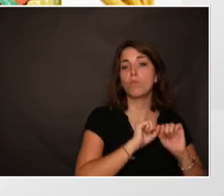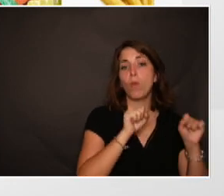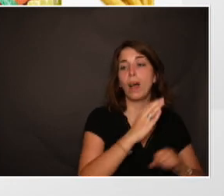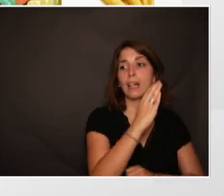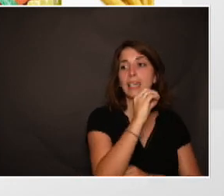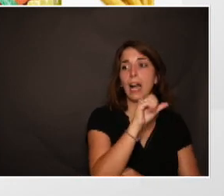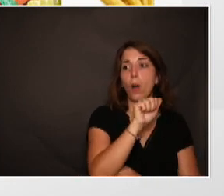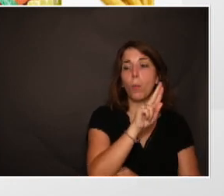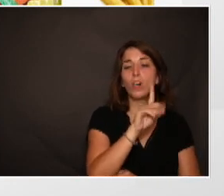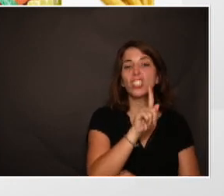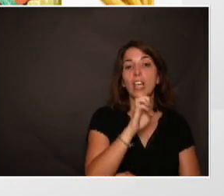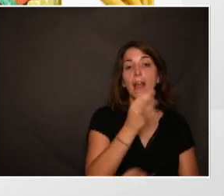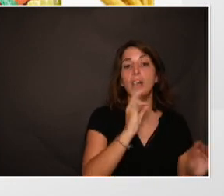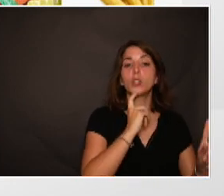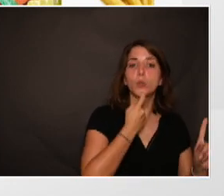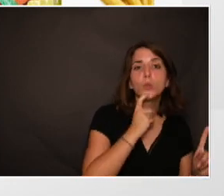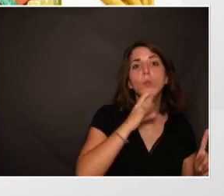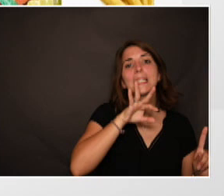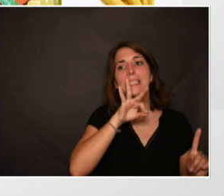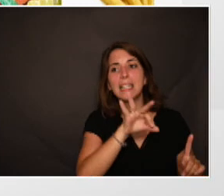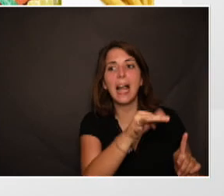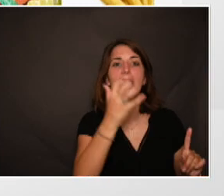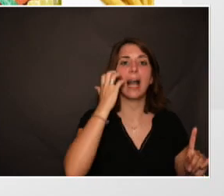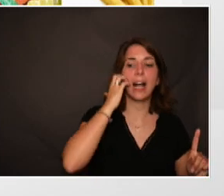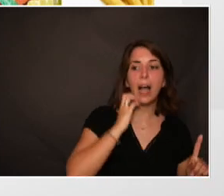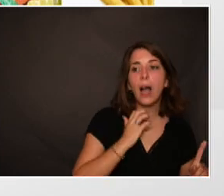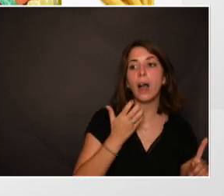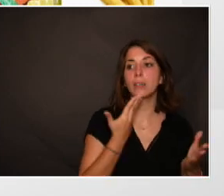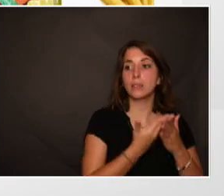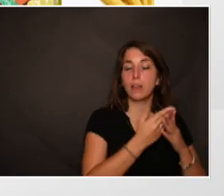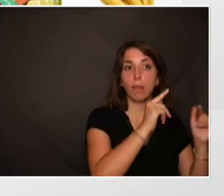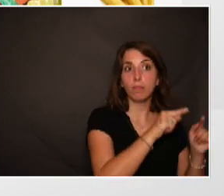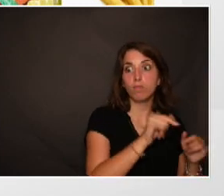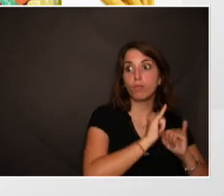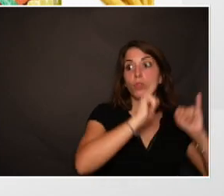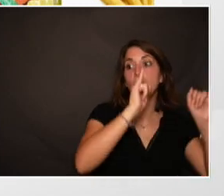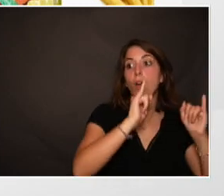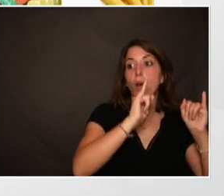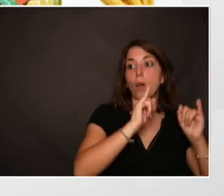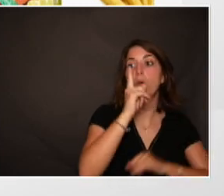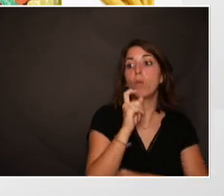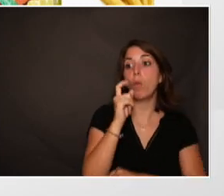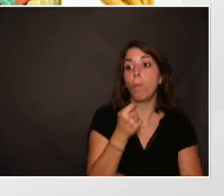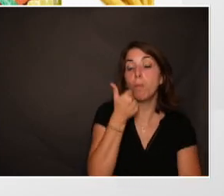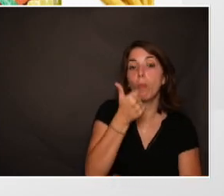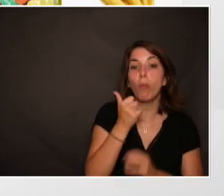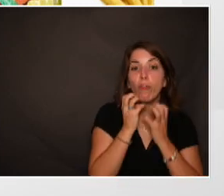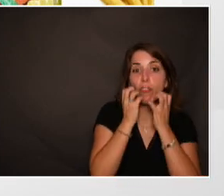sucré, salé, gras, a un fort pouvoir cariogène, alors que l'eau, à l'inverse, est peu cariogène.